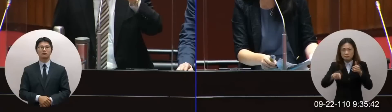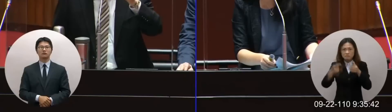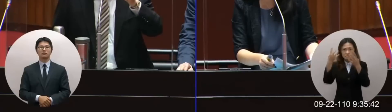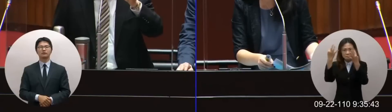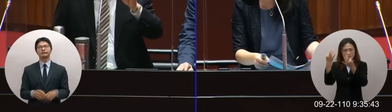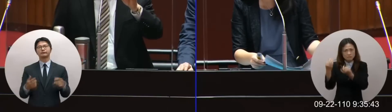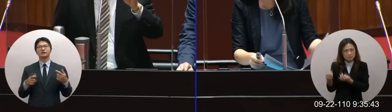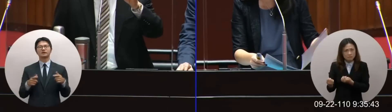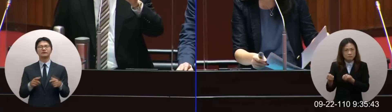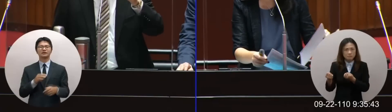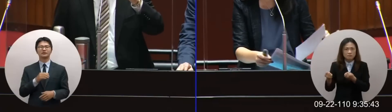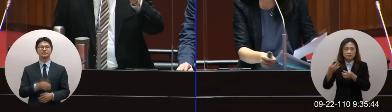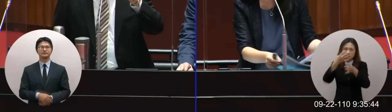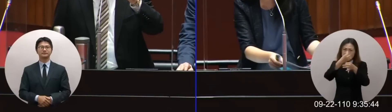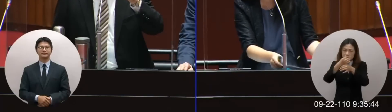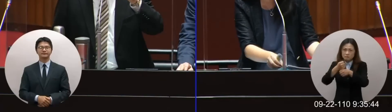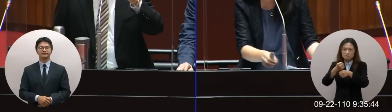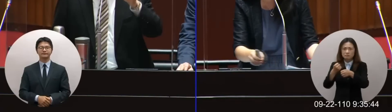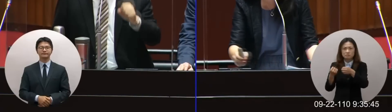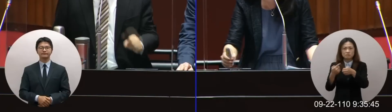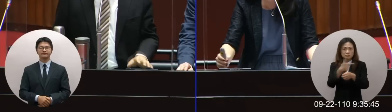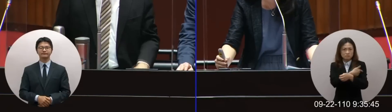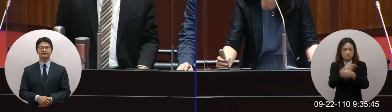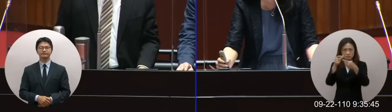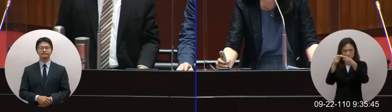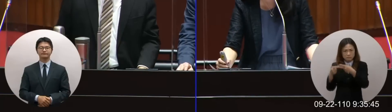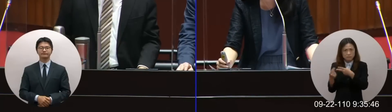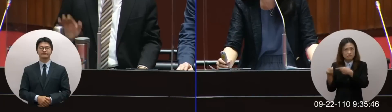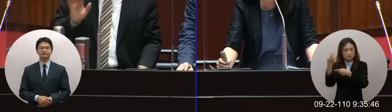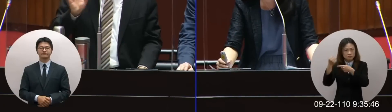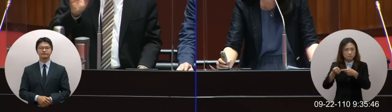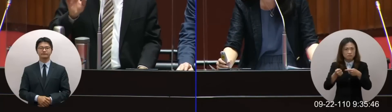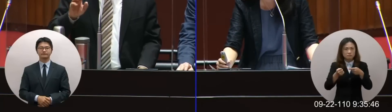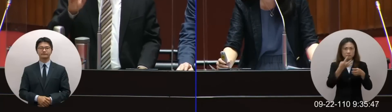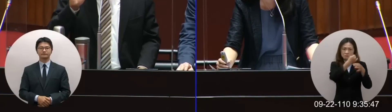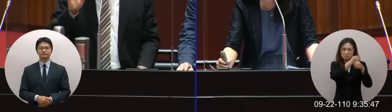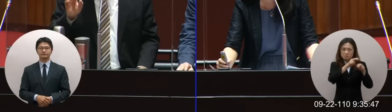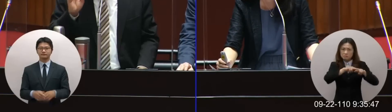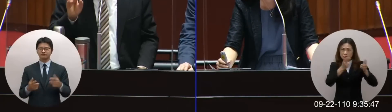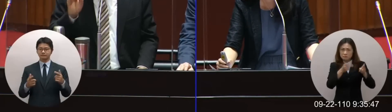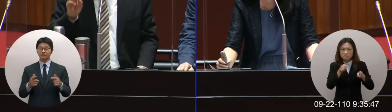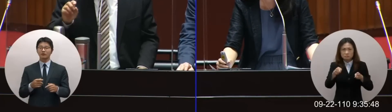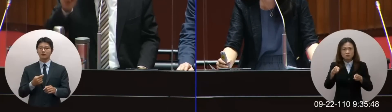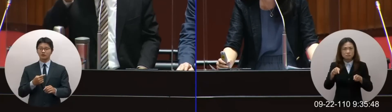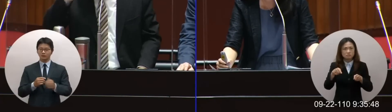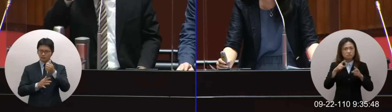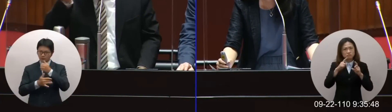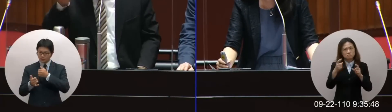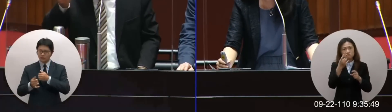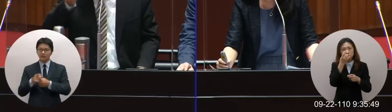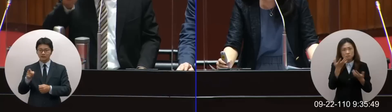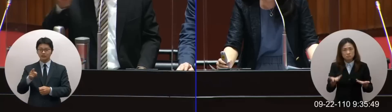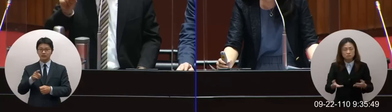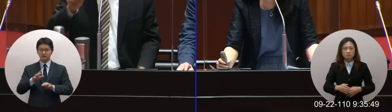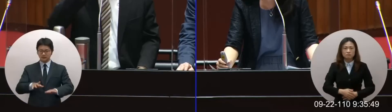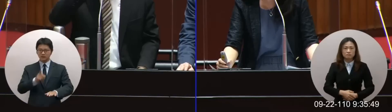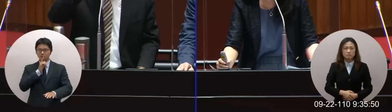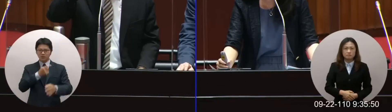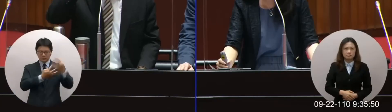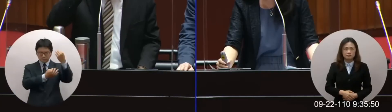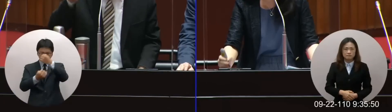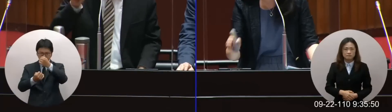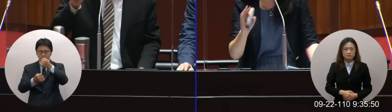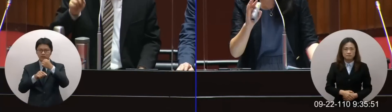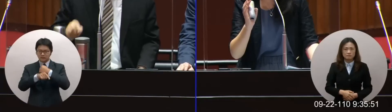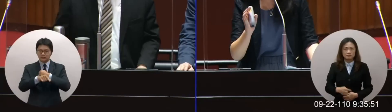連這個明確的兩劑覆蓋率什麼時候要解封你們心裡都沒有想過這個答案嗎委員你一直是以日期幾月幾號